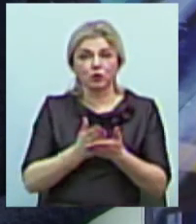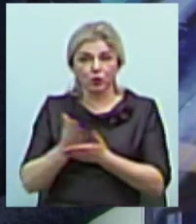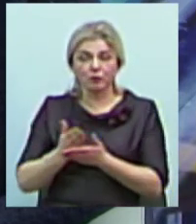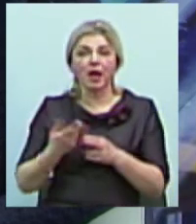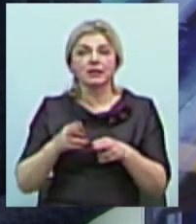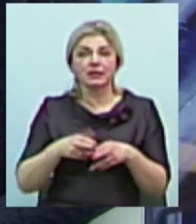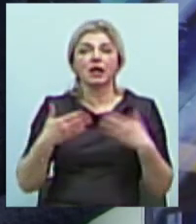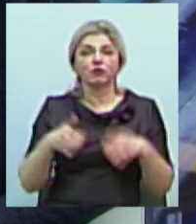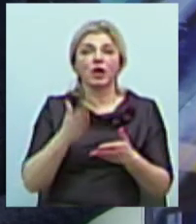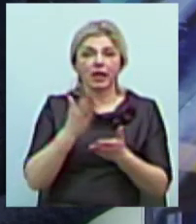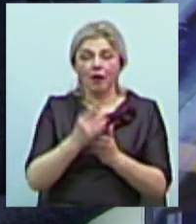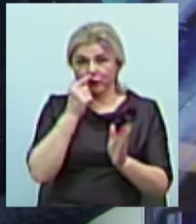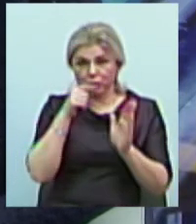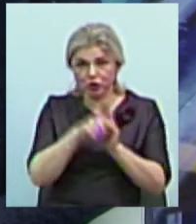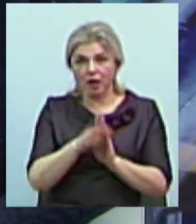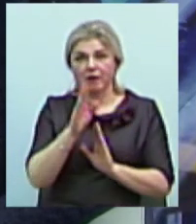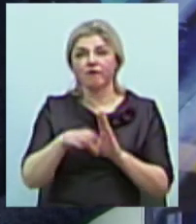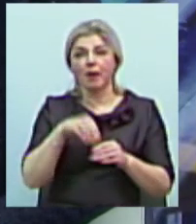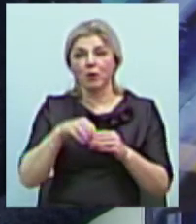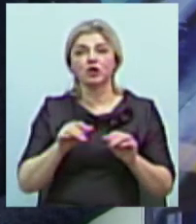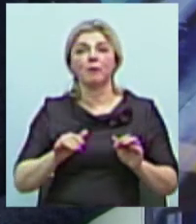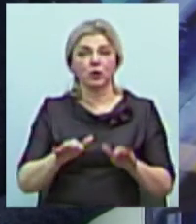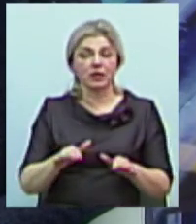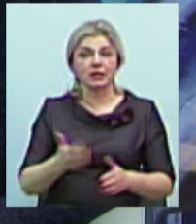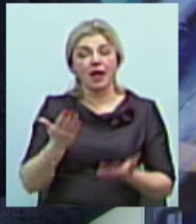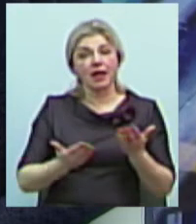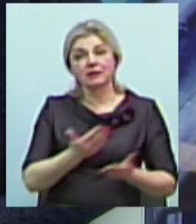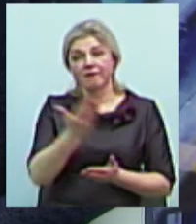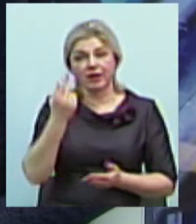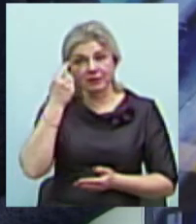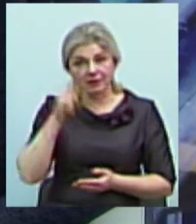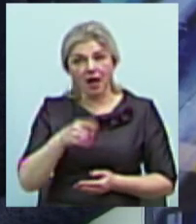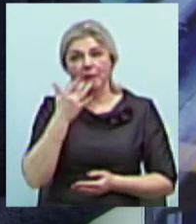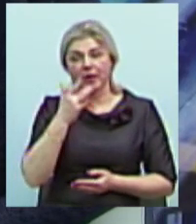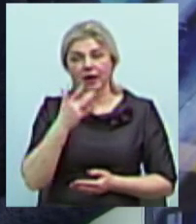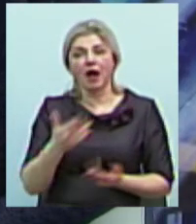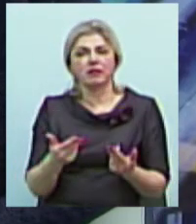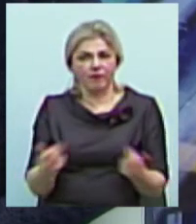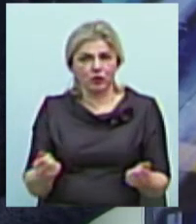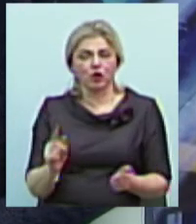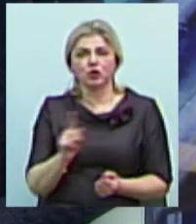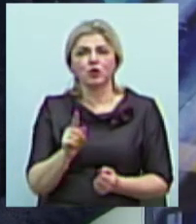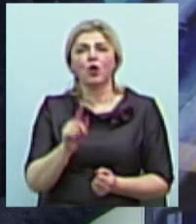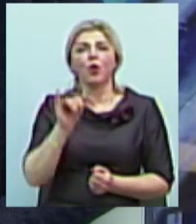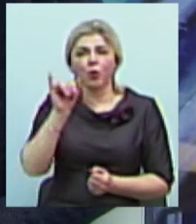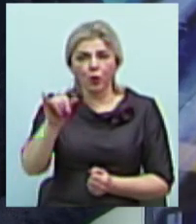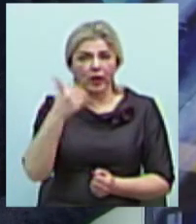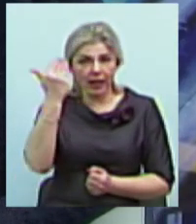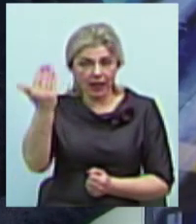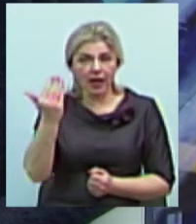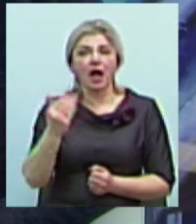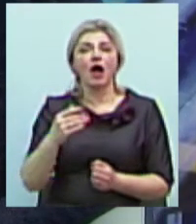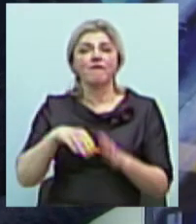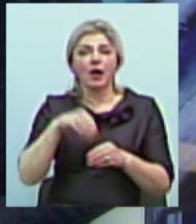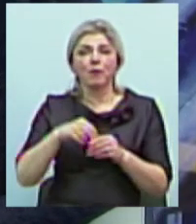даний момент є виборчий процес. Бо якщо ви знаєте, якщо американці стверджують, що навіть в їхній виборчий процес було